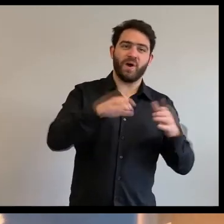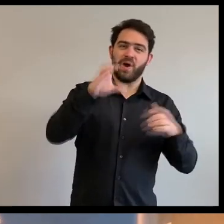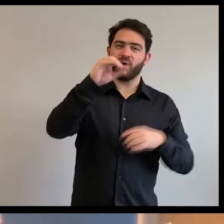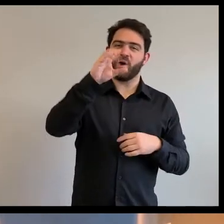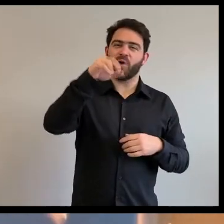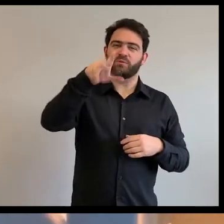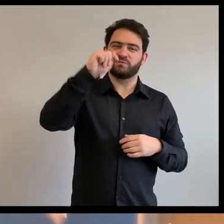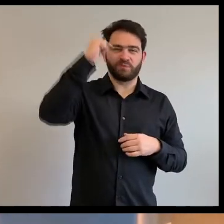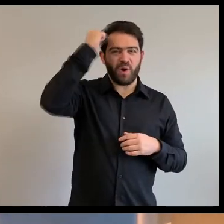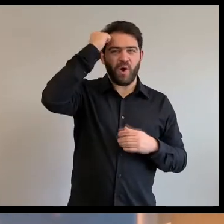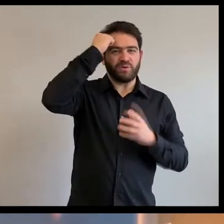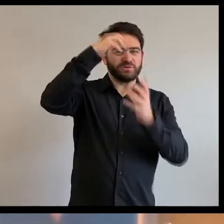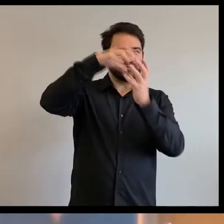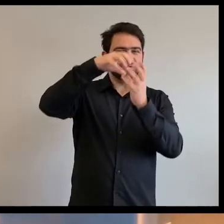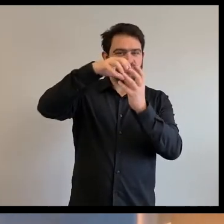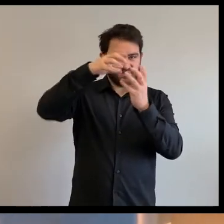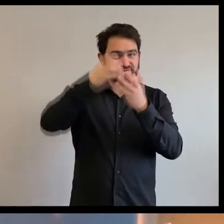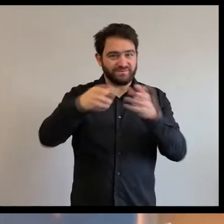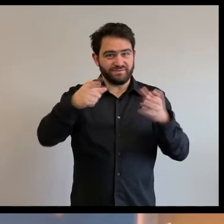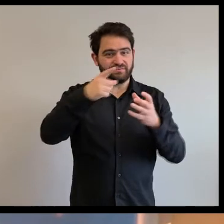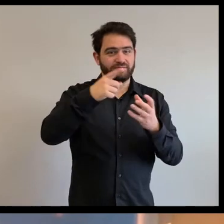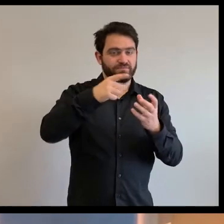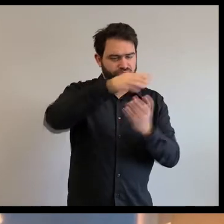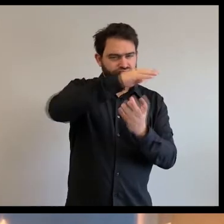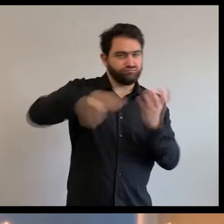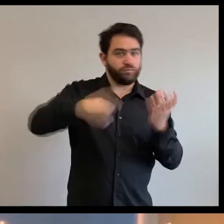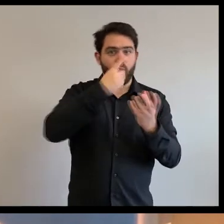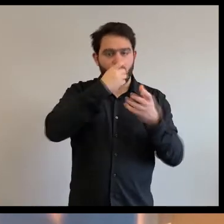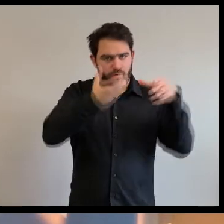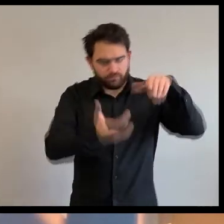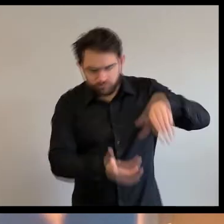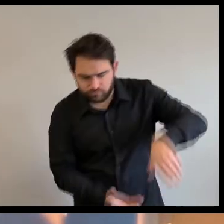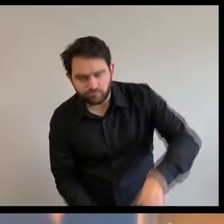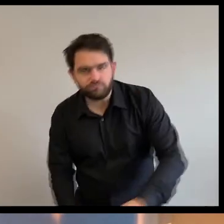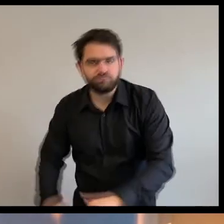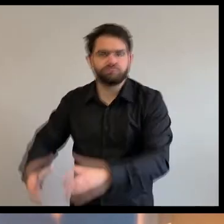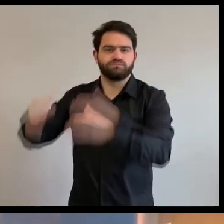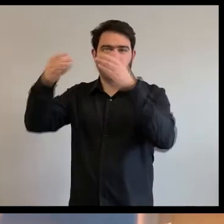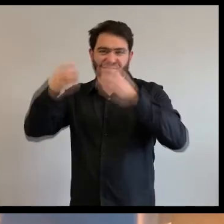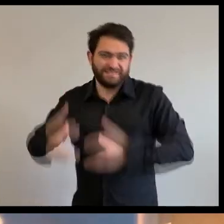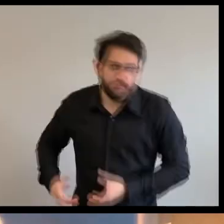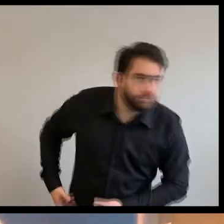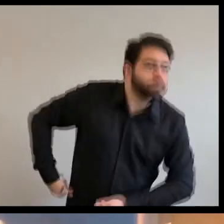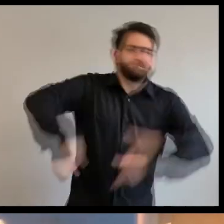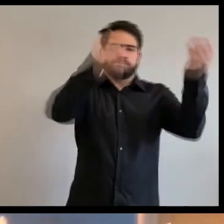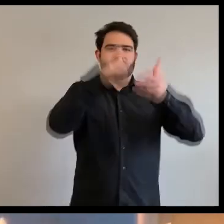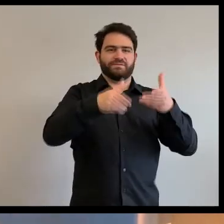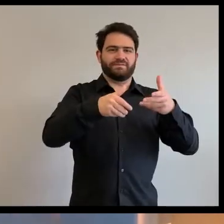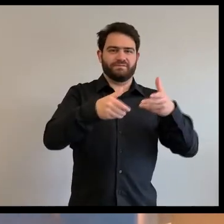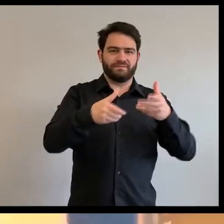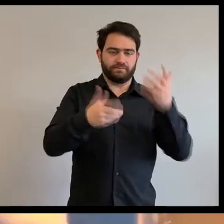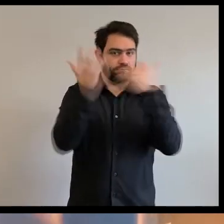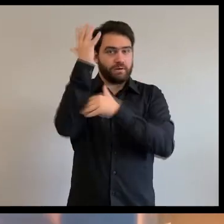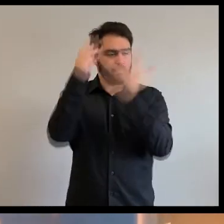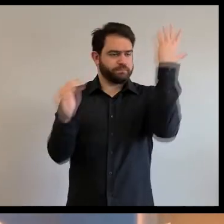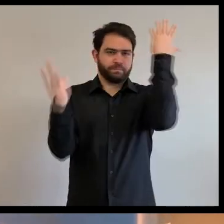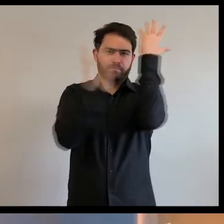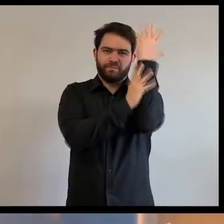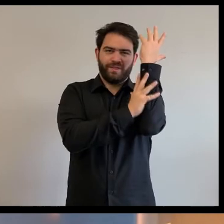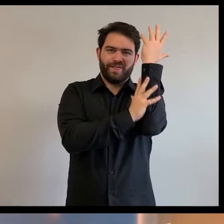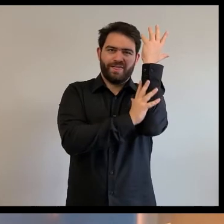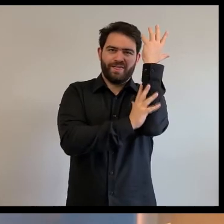et il se dit, mais comment je pourrais faire pour l'aider, et il a trouvé un noix de coco, il a lancé,